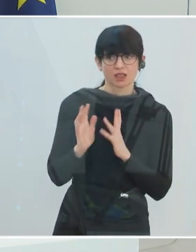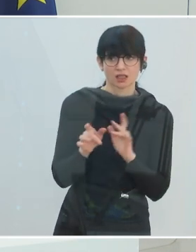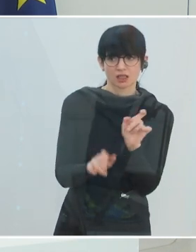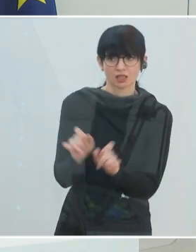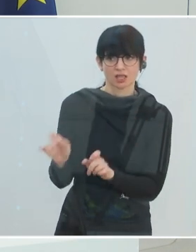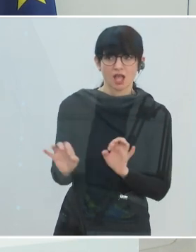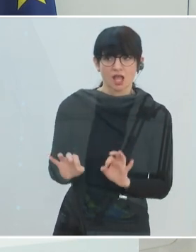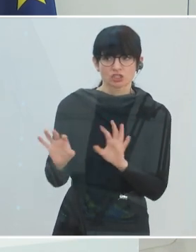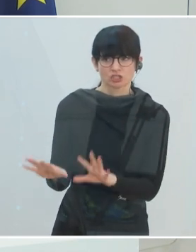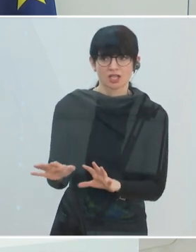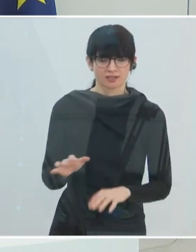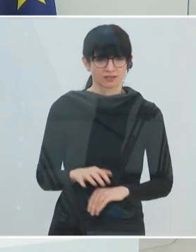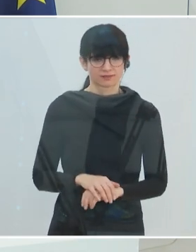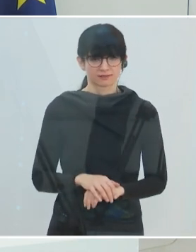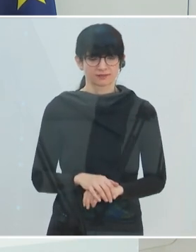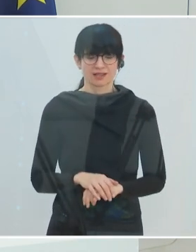davon angesteckt werden.